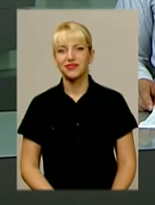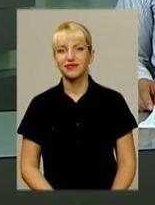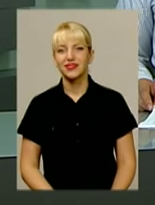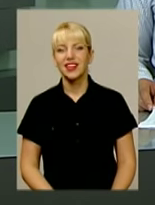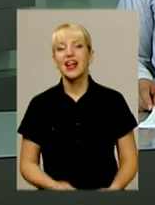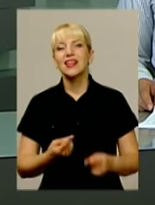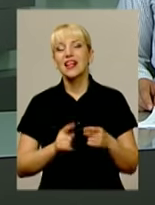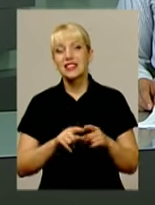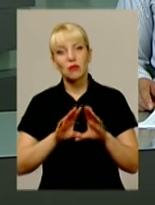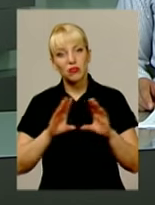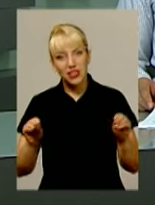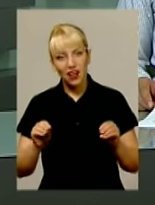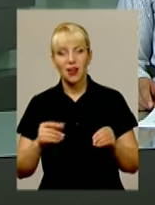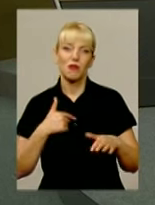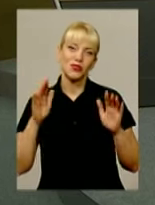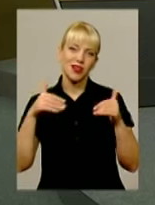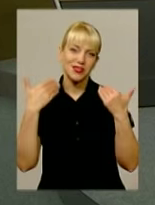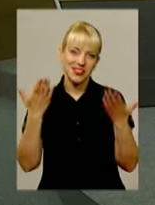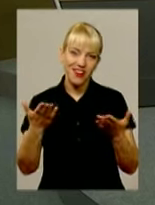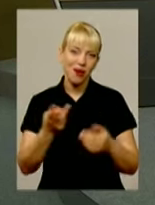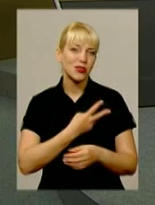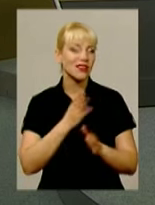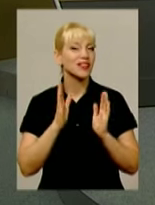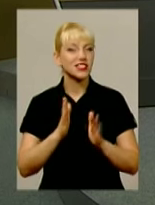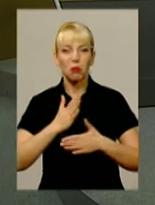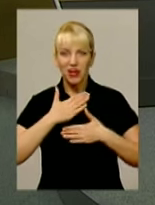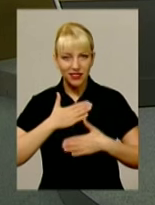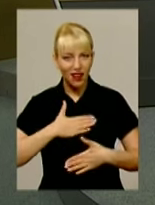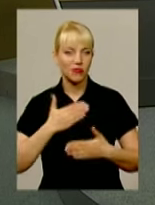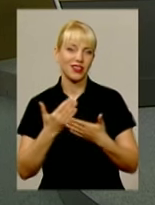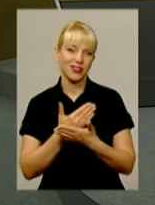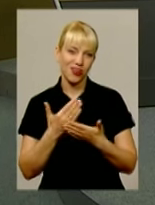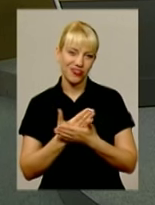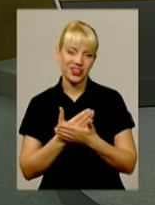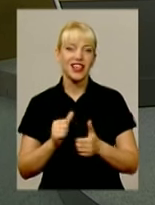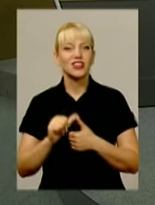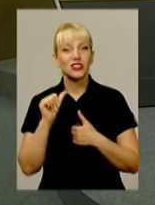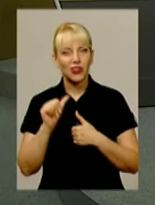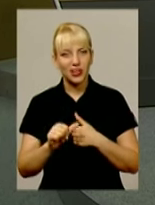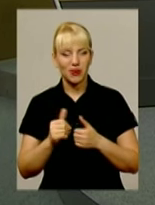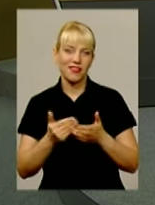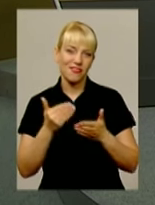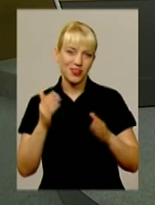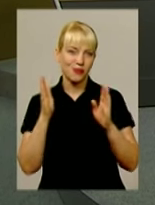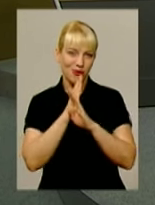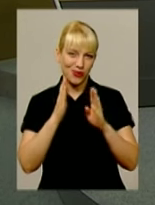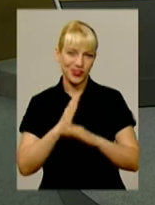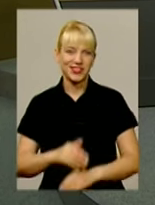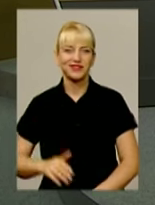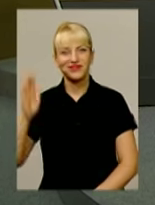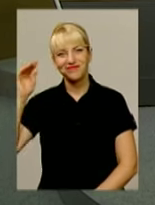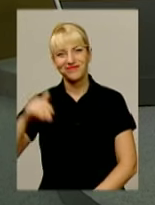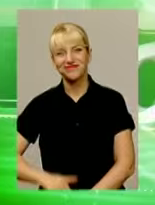Що ж, на цьому все. Ми прощаємося з вами. Бажаємо лише приємних новин, зокрема і від подільських синоптиків.